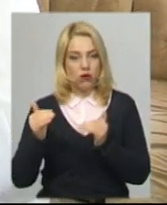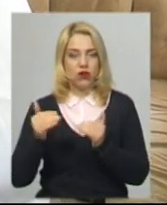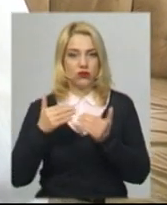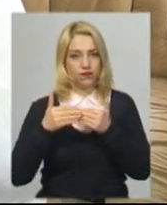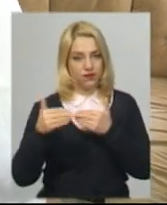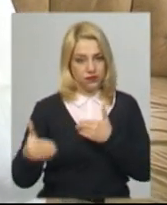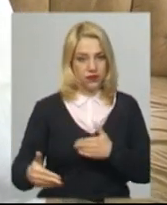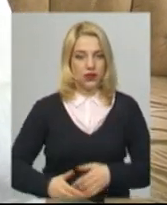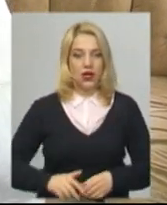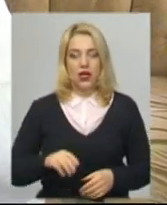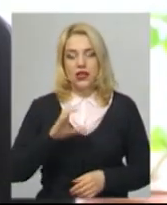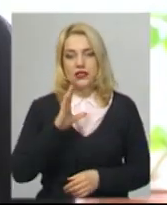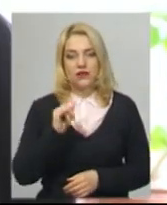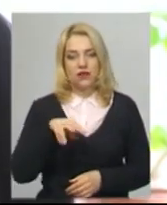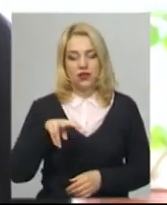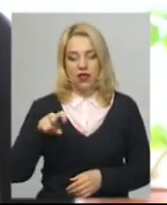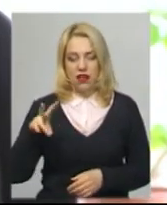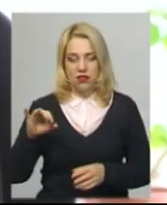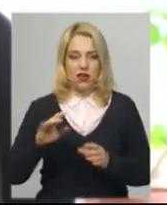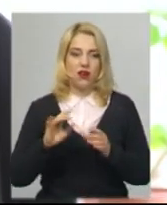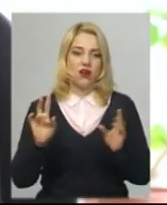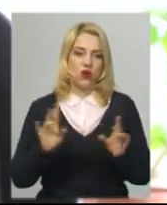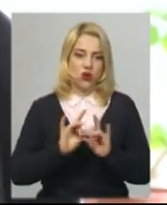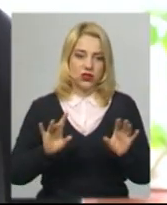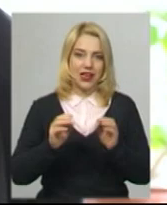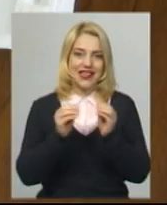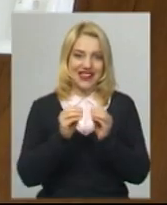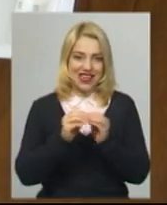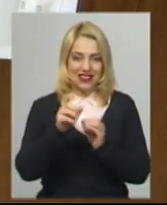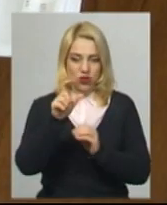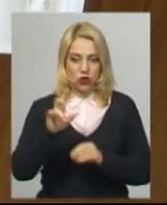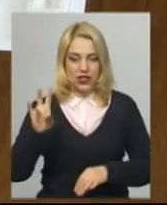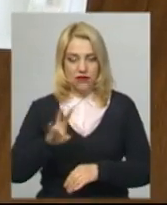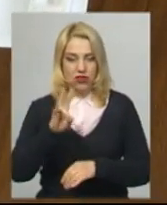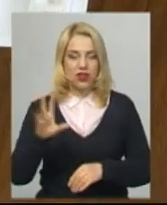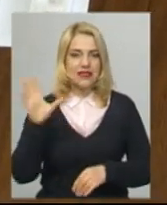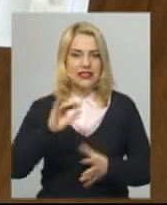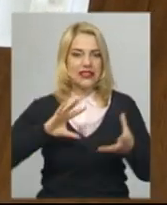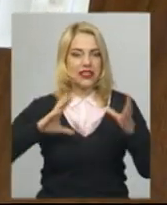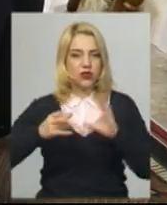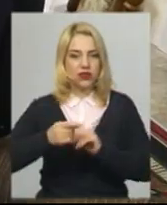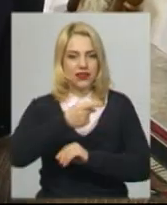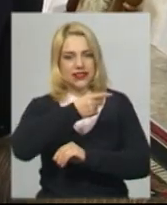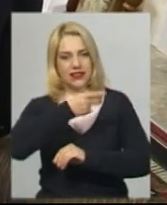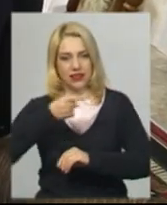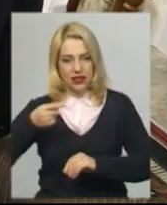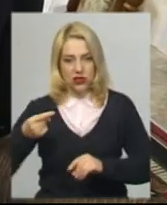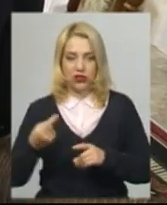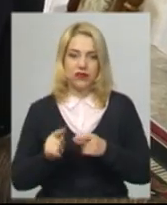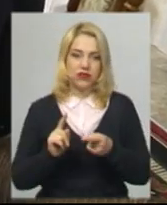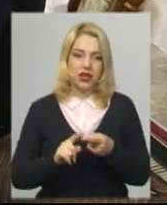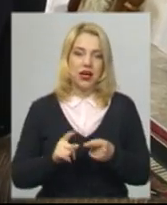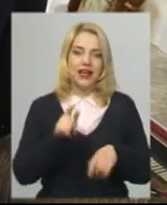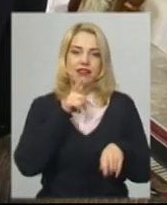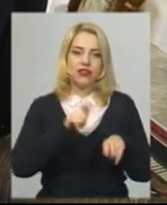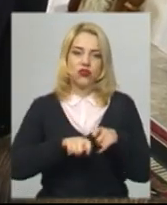Оленкевич розповідає священникам, що усі 10 результатів негативні. Настоятель ремокатолицької церкви Микола Лучинський каже, провели тестування в